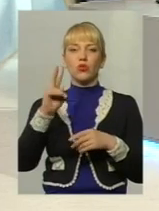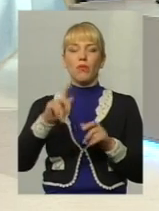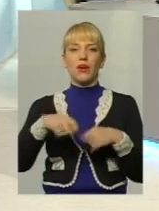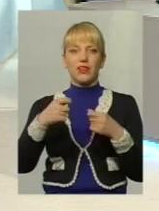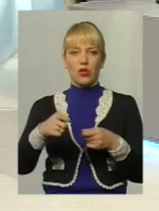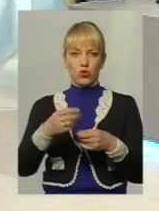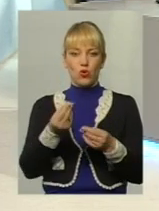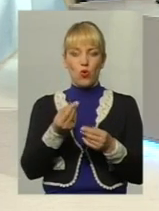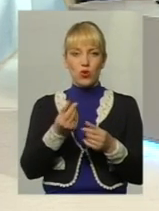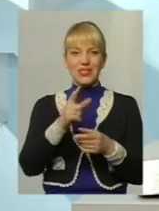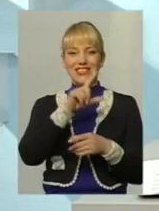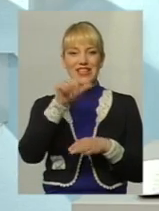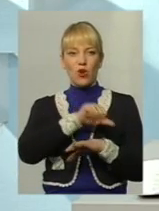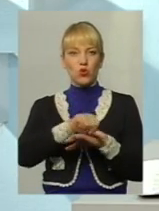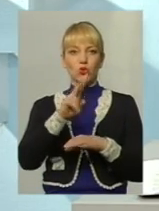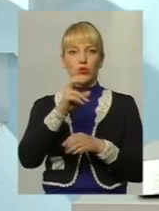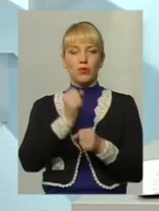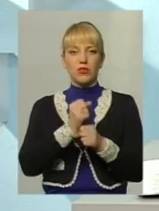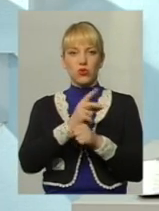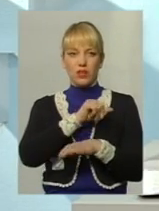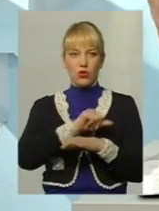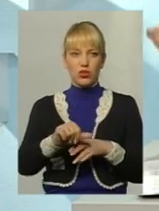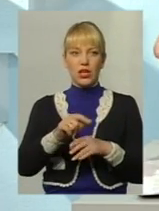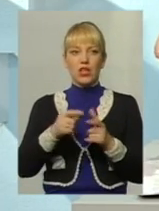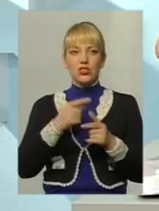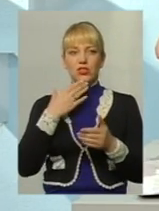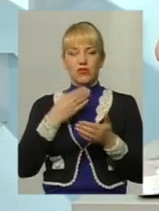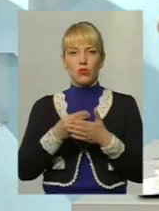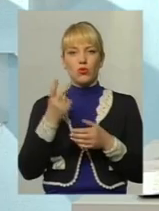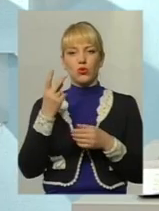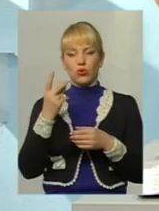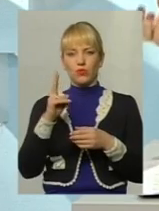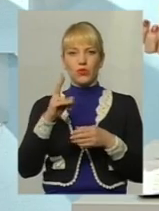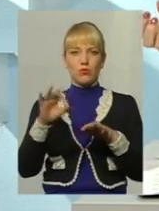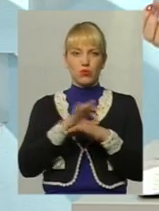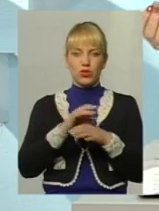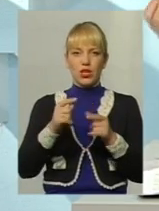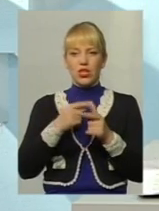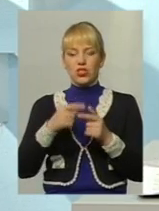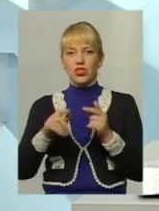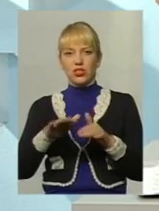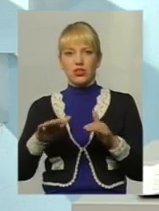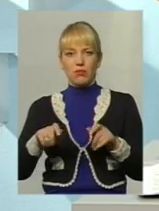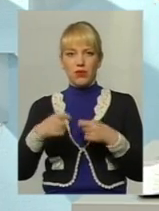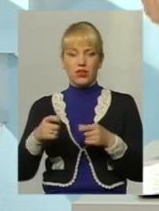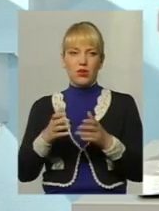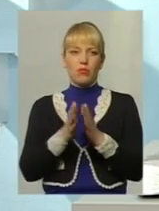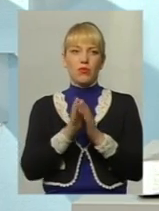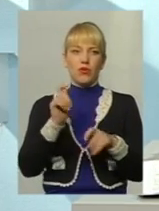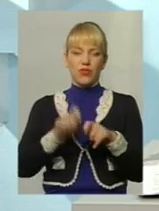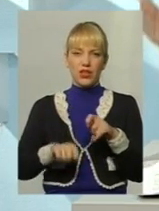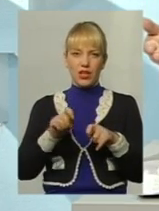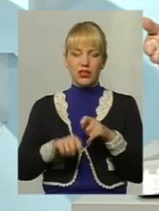за кордоном, які працюють за кордоном, чи своєму другому з подружжя, чи дітям передають, перевіряти про те,